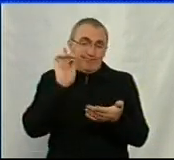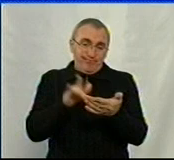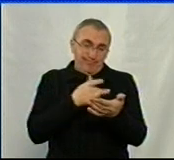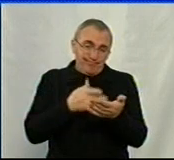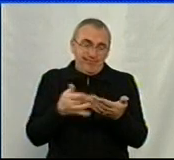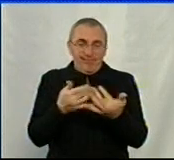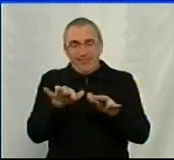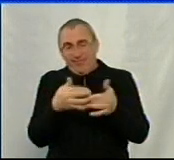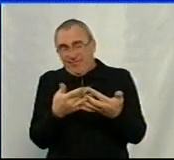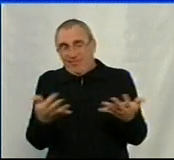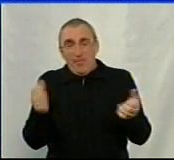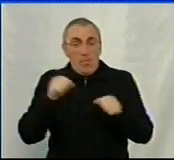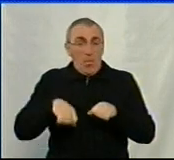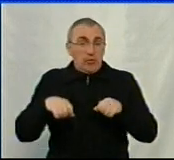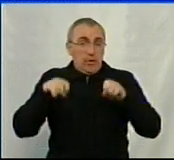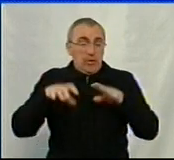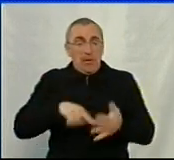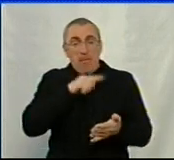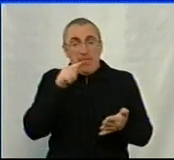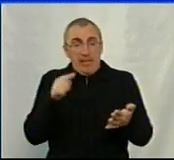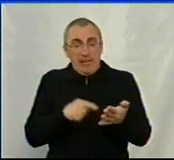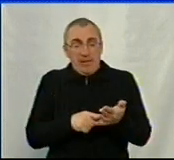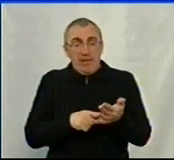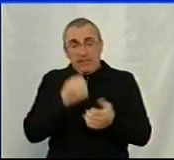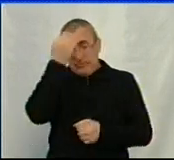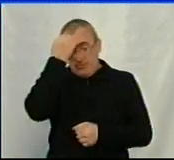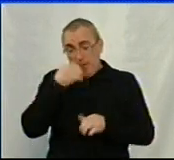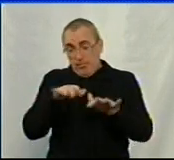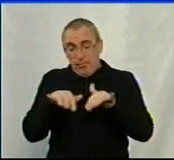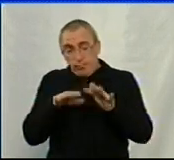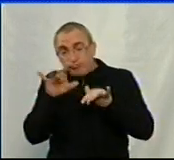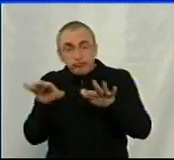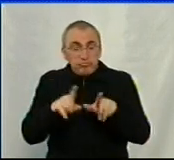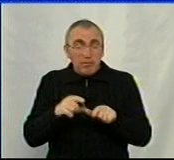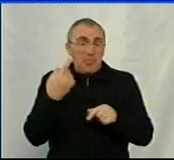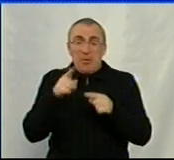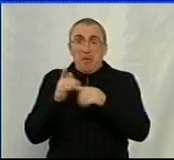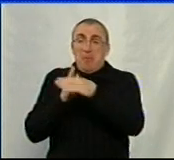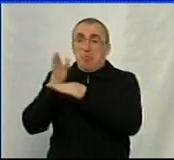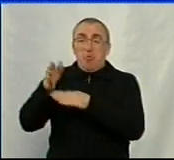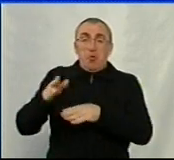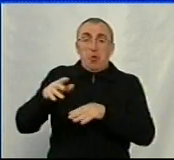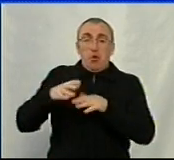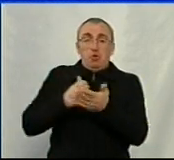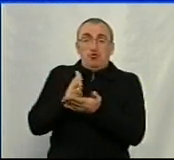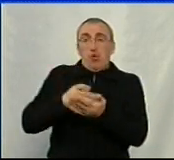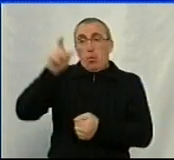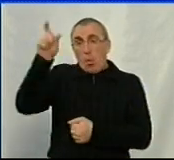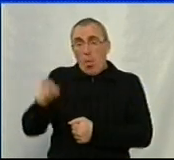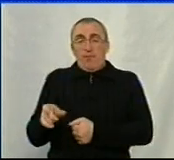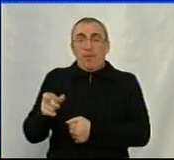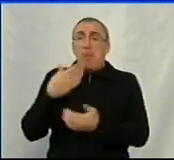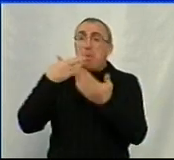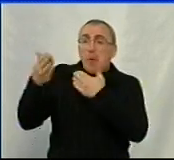інший гаджет, і ти можеш вирішити певні питання завдяки ньому, то не треба йти до чиновника, не треба ніякого спілкування.